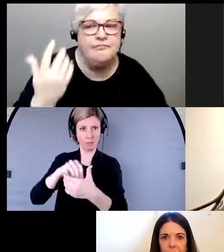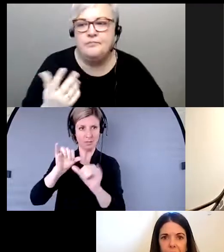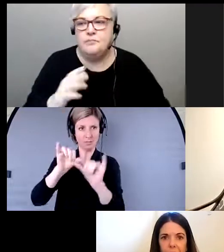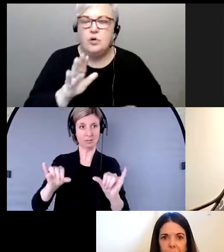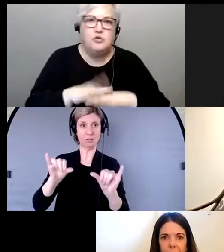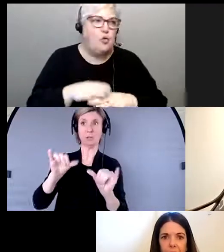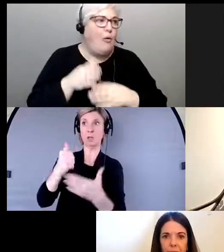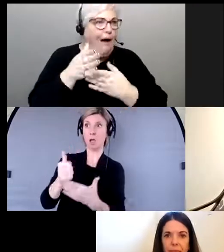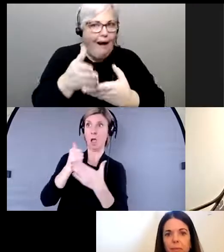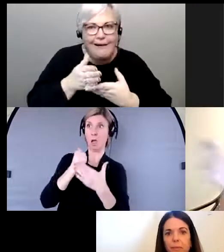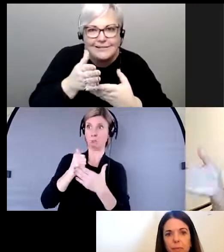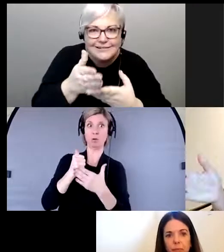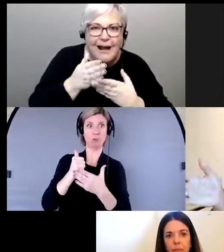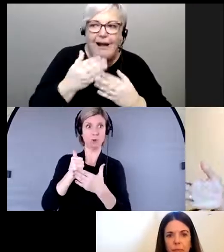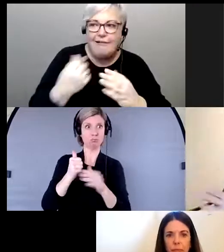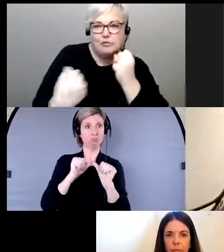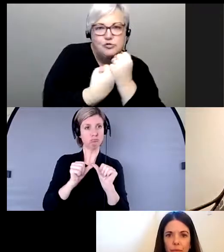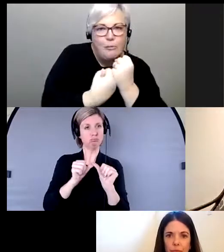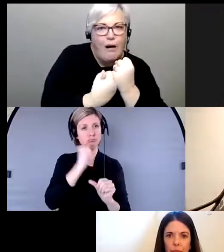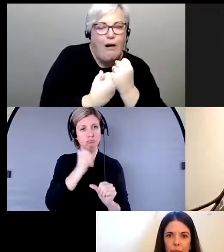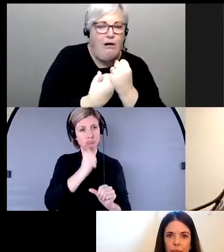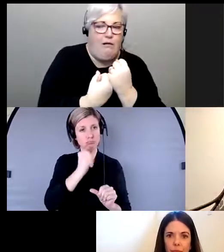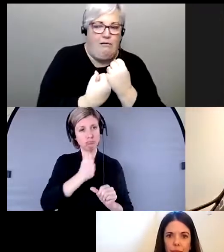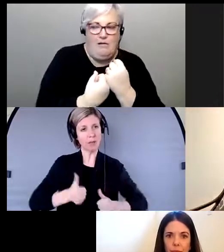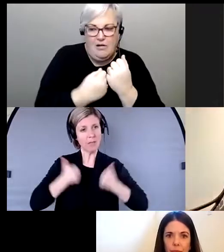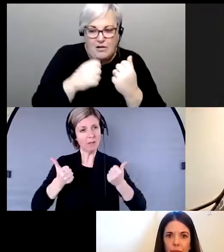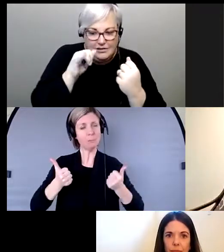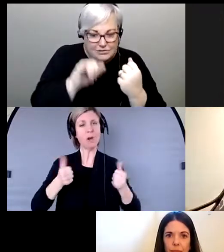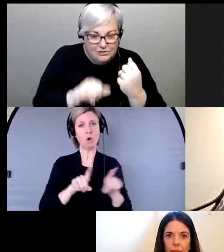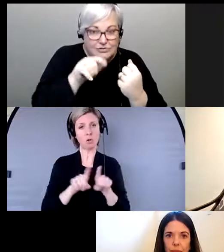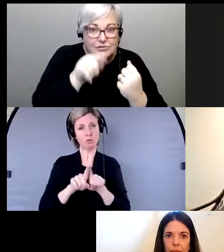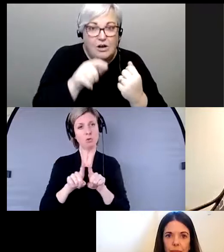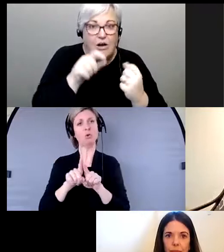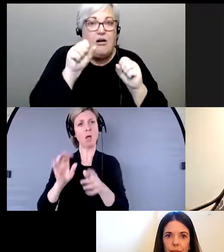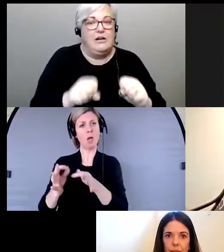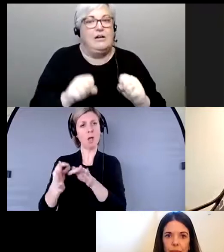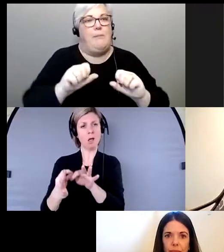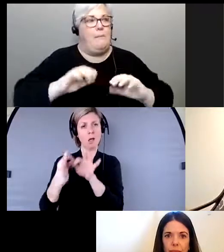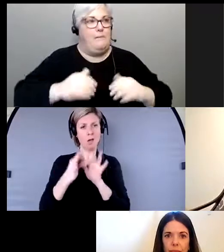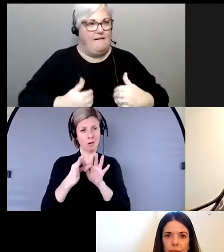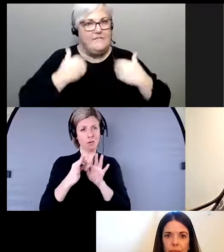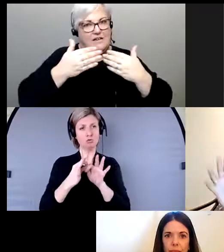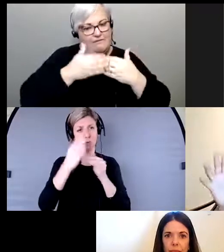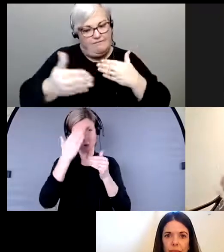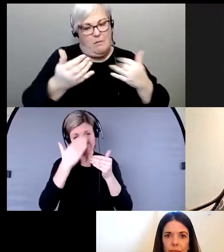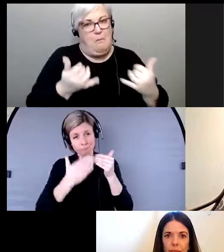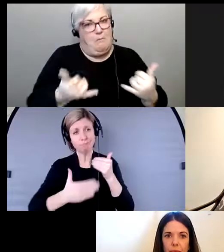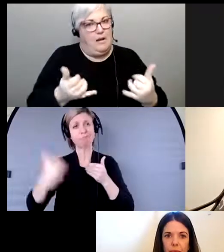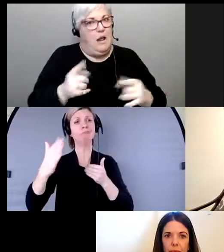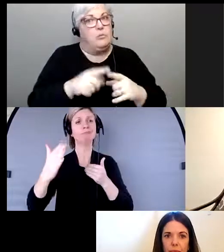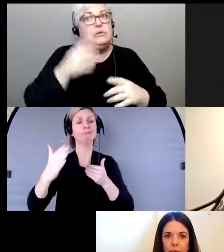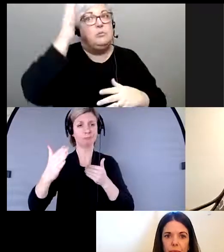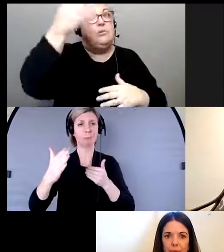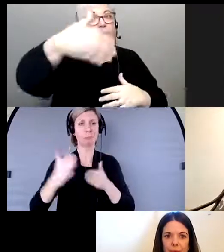'entraide et c'est des systèmes sur lesquels on peut vraiment baser notre façon de vivre maintenant et aussi à l'avenir.